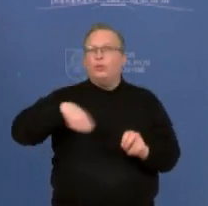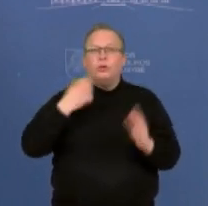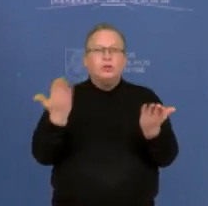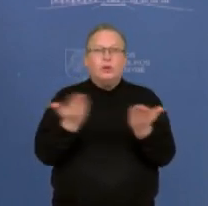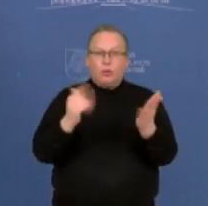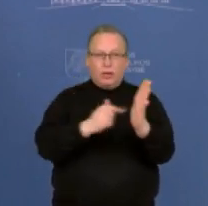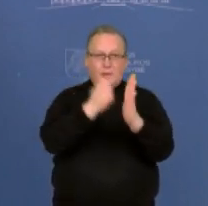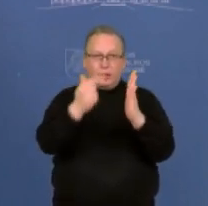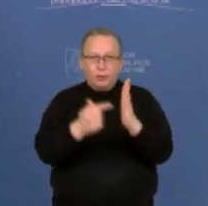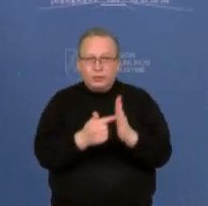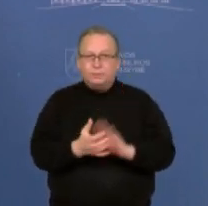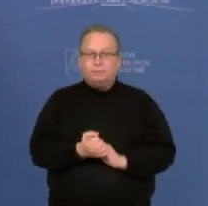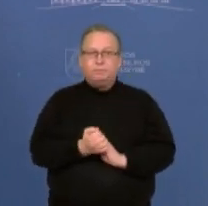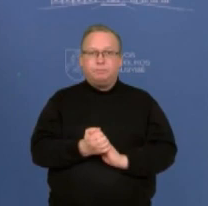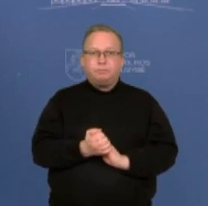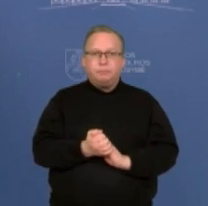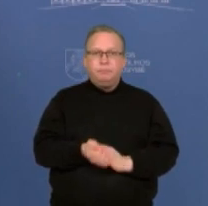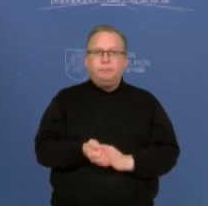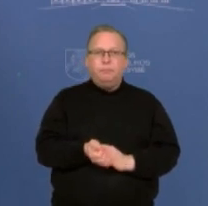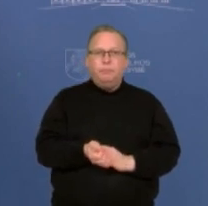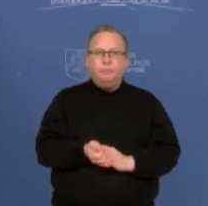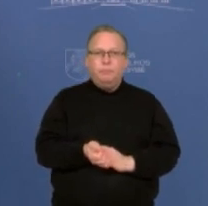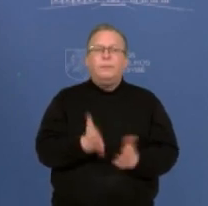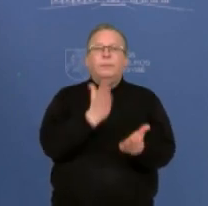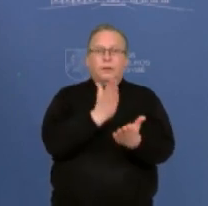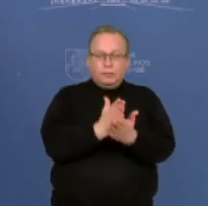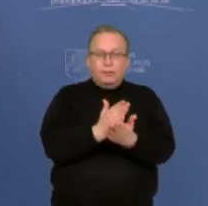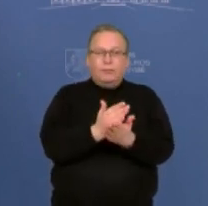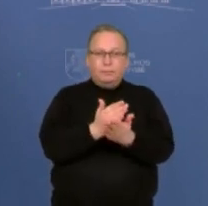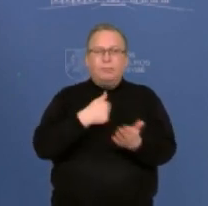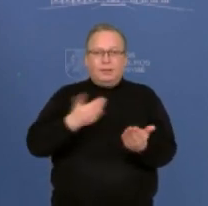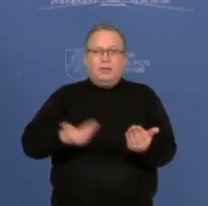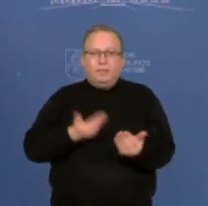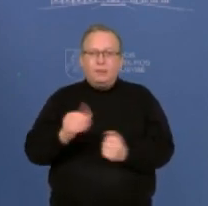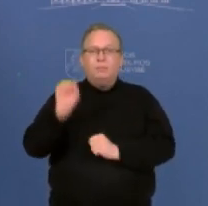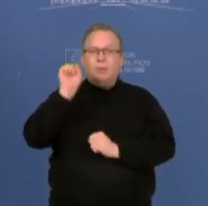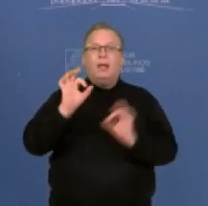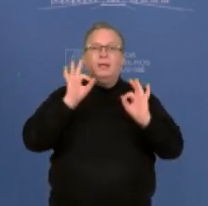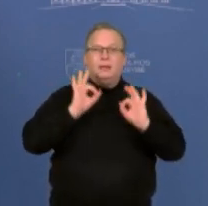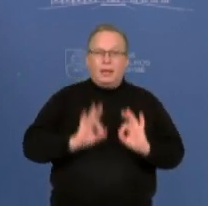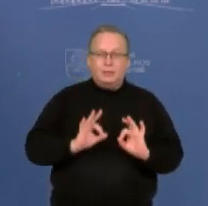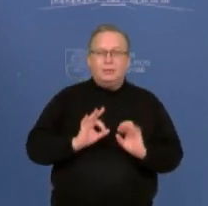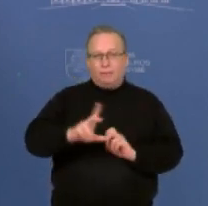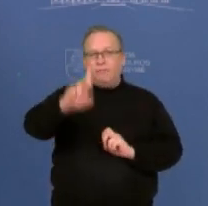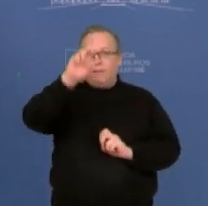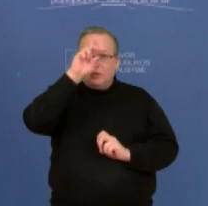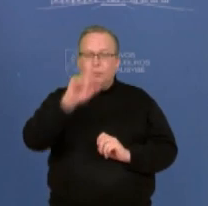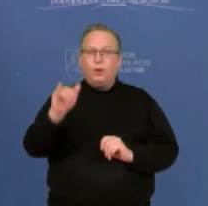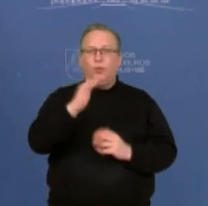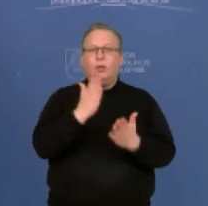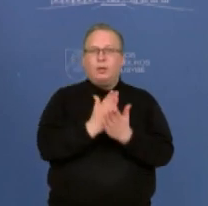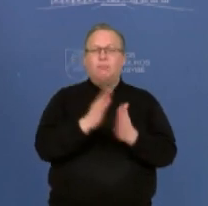visą laiką veikiame demokratinėje šalyje, teisinėje šalyje, kur veikia teisės